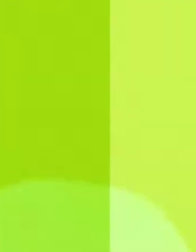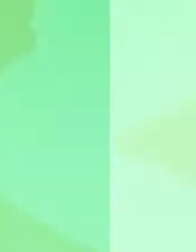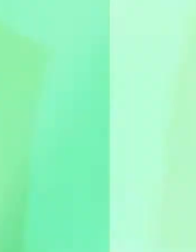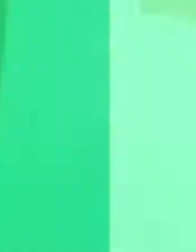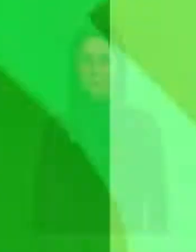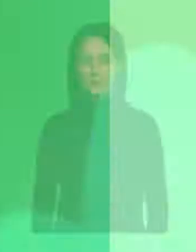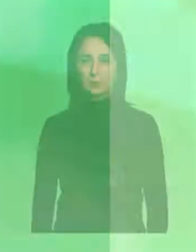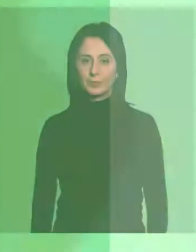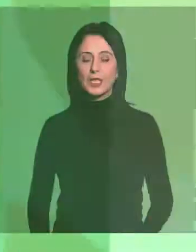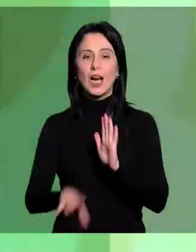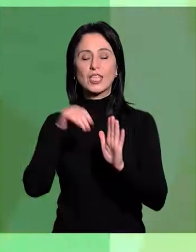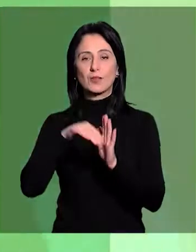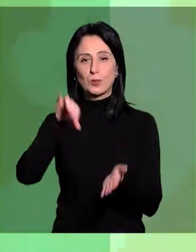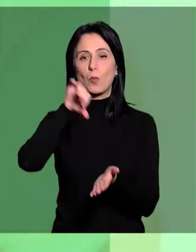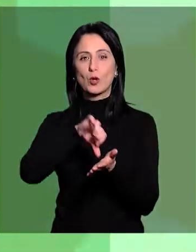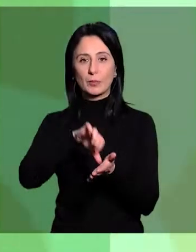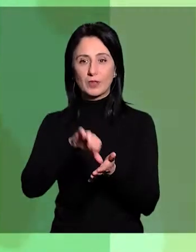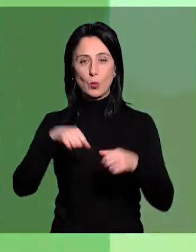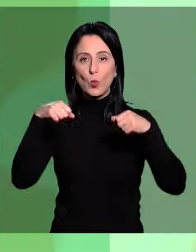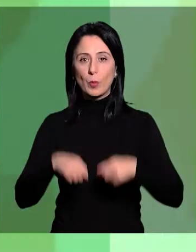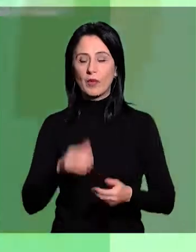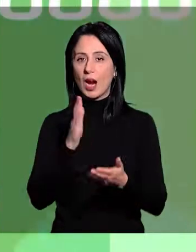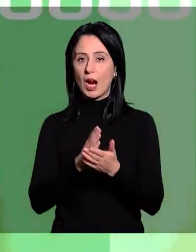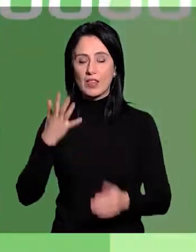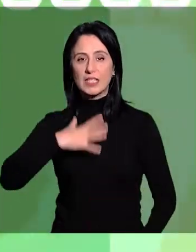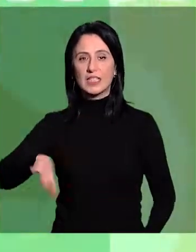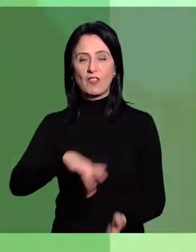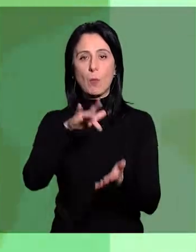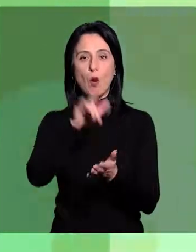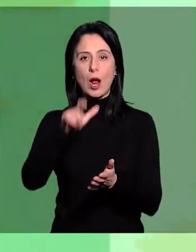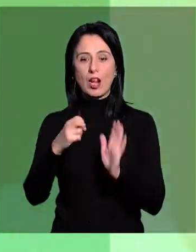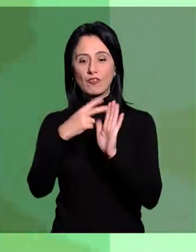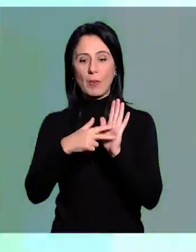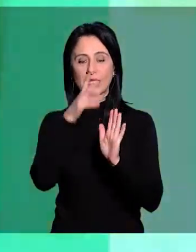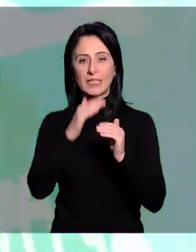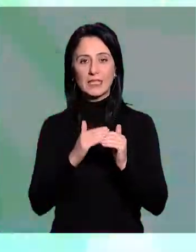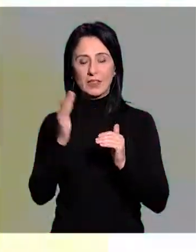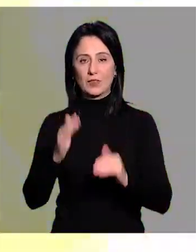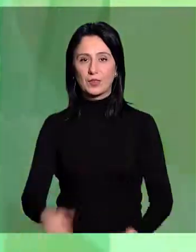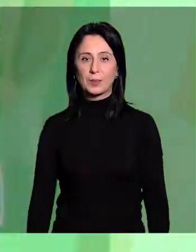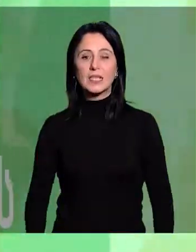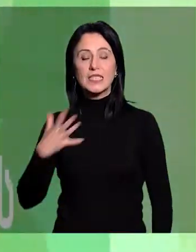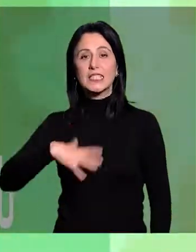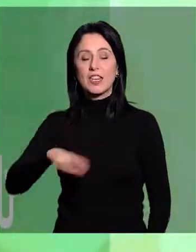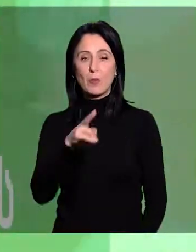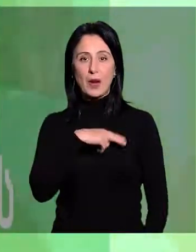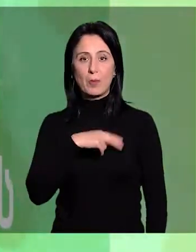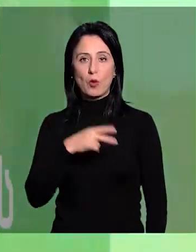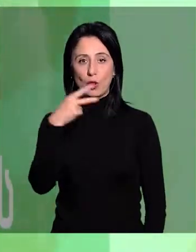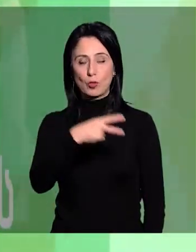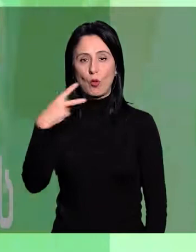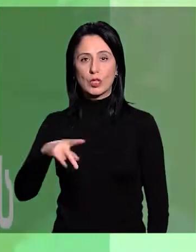Ընտրական իրավունք ունեն տասնութ տարին լրացած վրաստանի գաղակացիները։ Ընտրական վարջությունը 2020 վականի